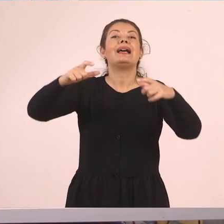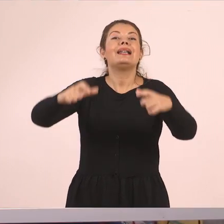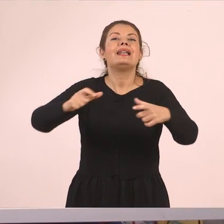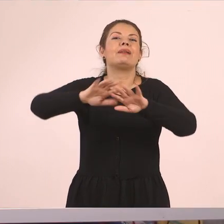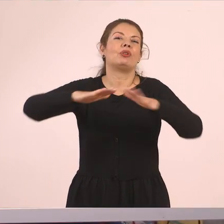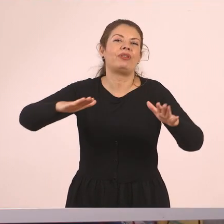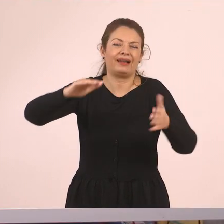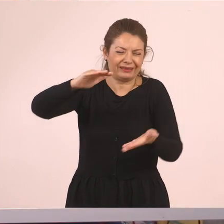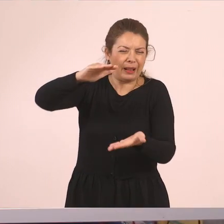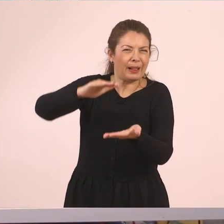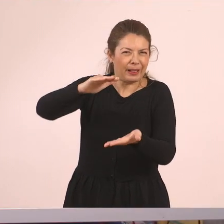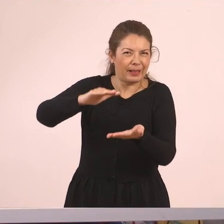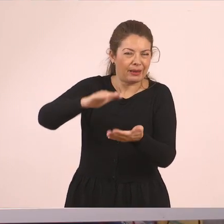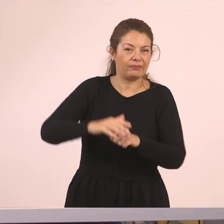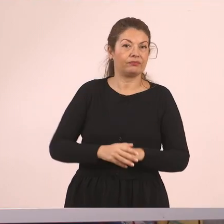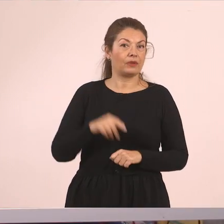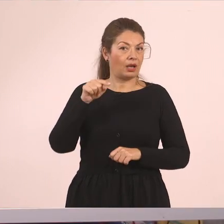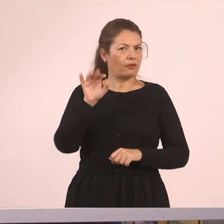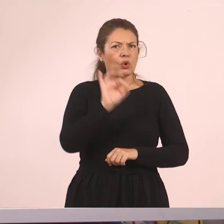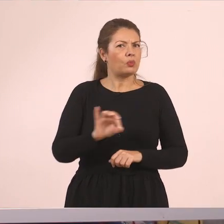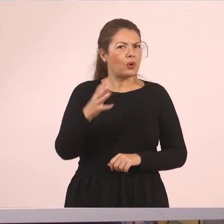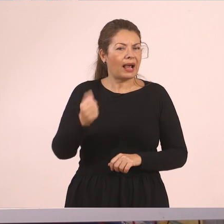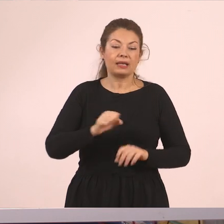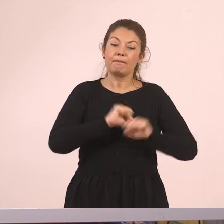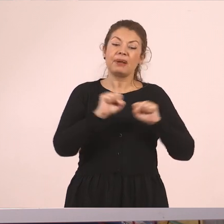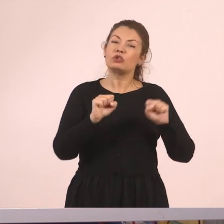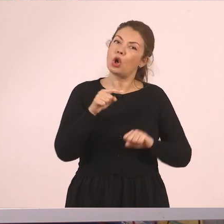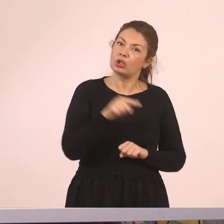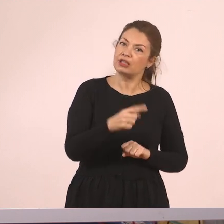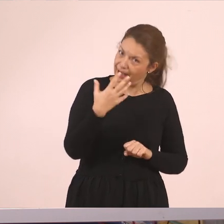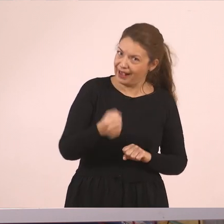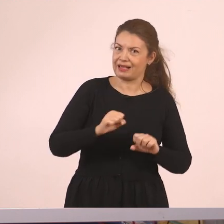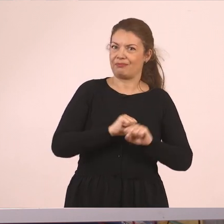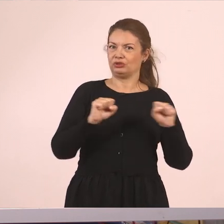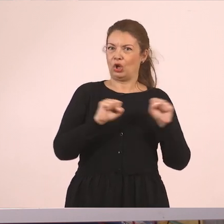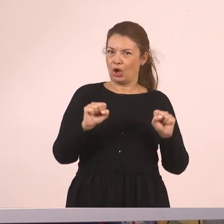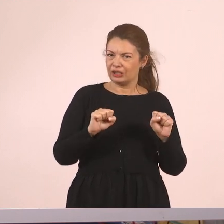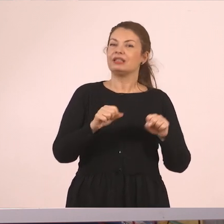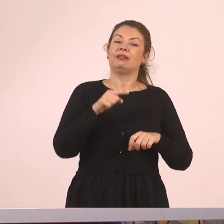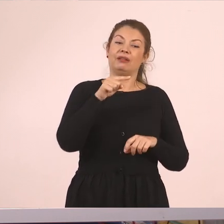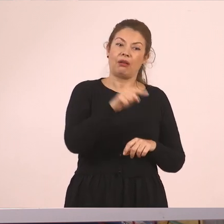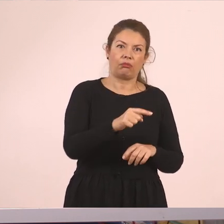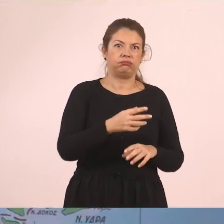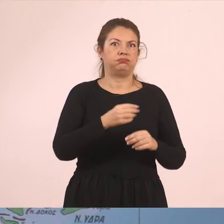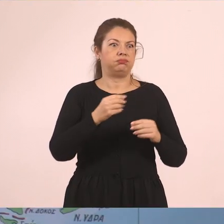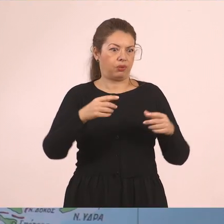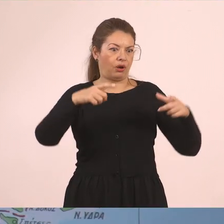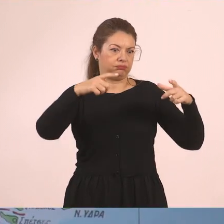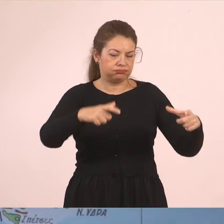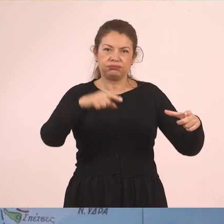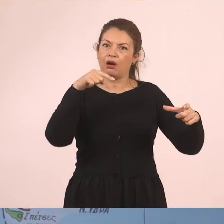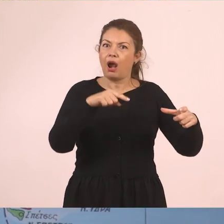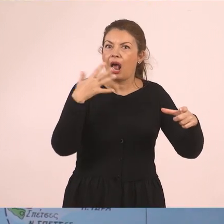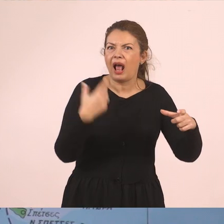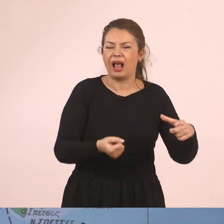προσεγγίσουμε σήμερα είναι η λιμνοθάλασσα του Μεσολογγίου. Εκεί θα συναντήσετε μεγάλη δραστηριότητα